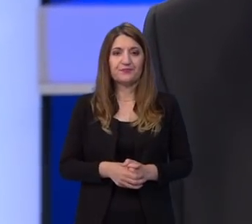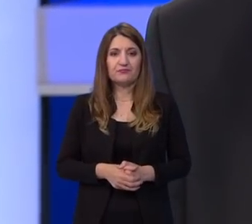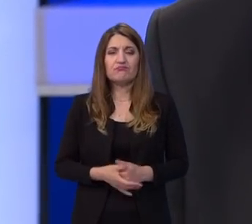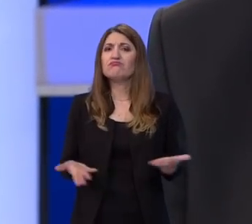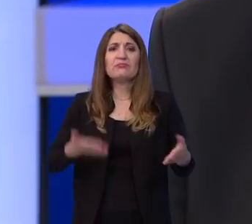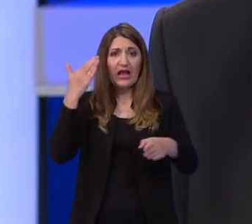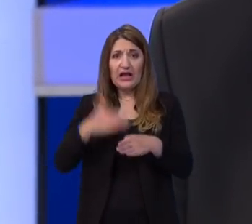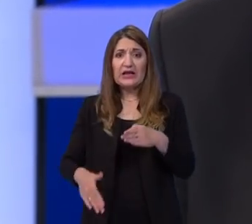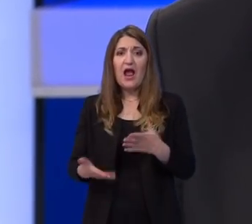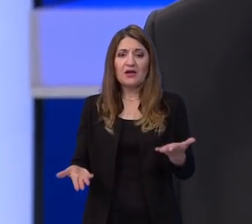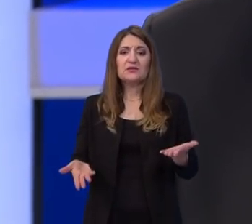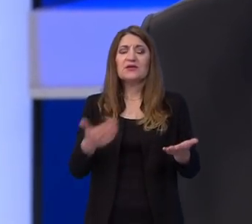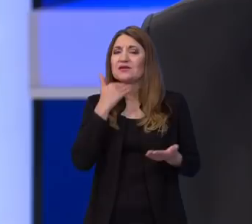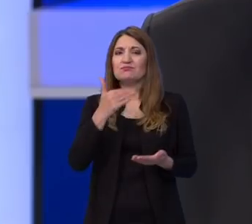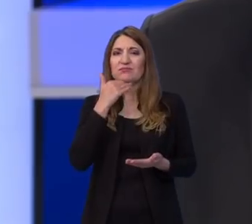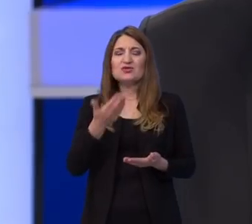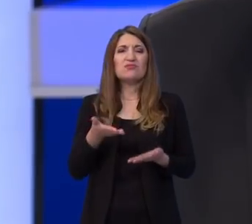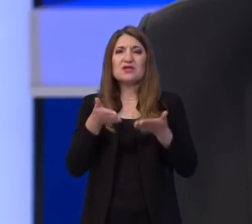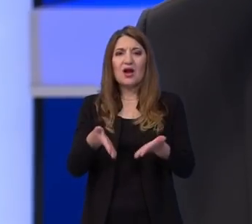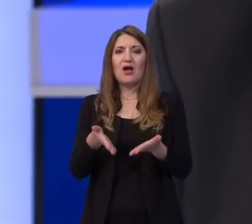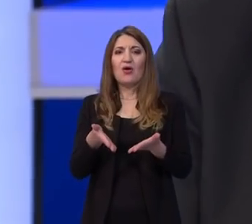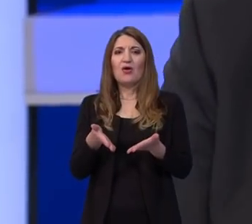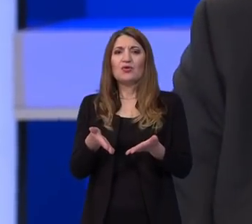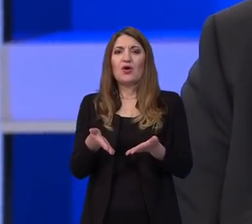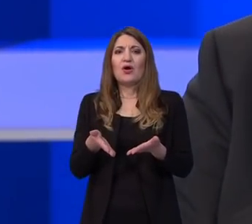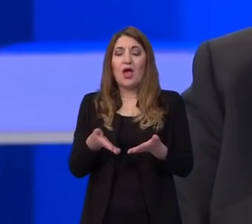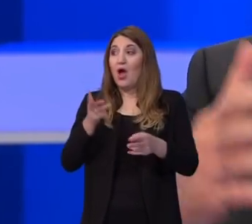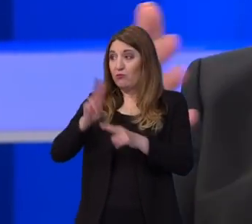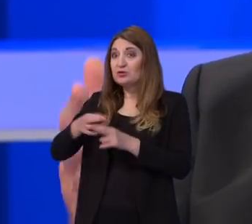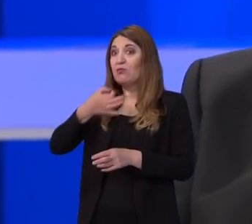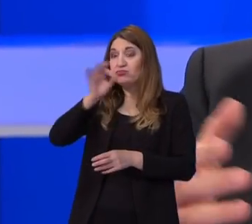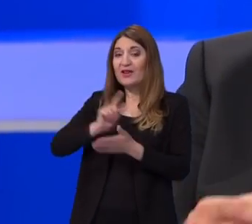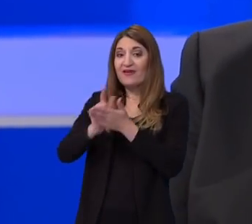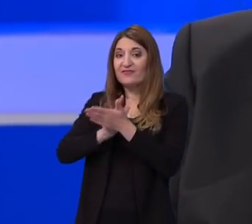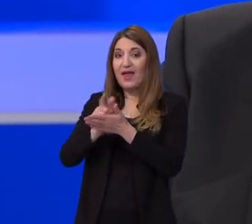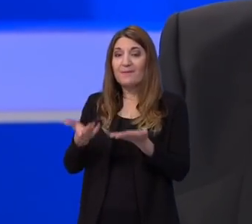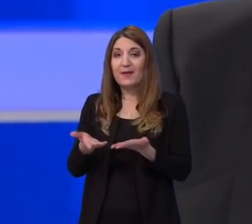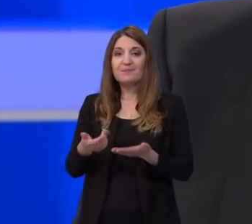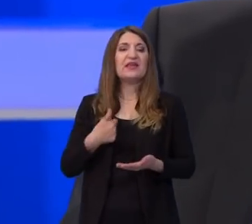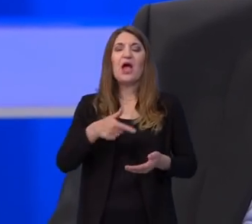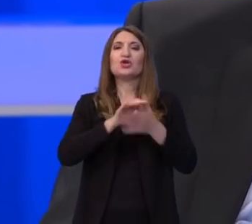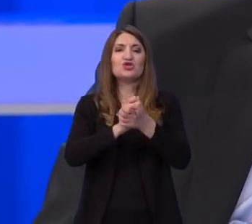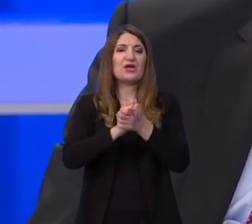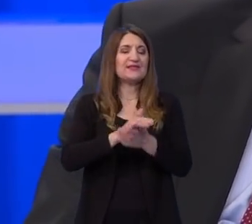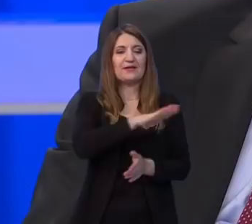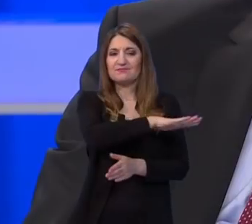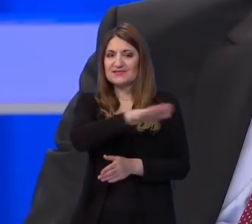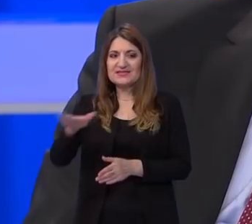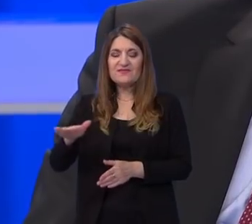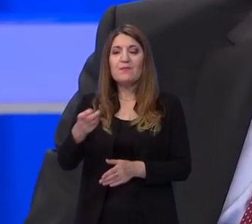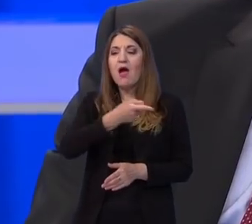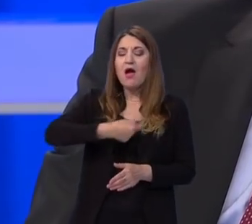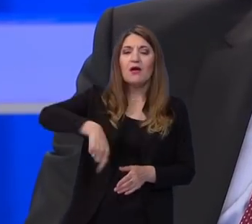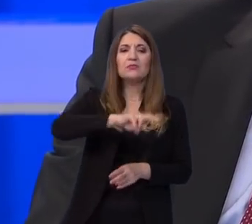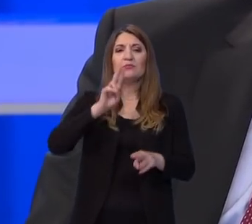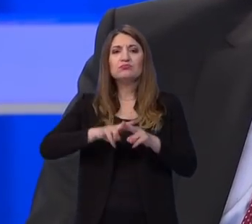što poručite? kraj, pa unatoč svim ovim nedačama, čestitam naravno svima, mi ćemo pripremati